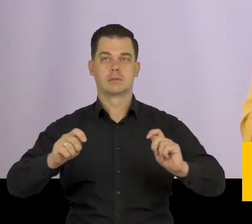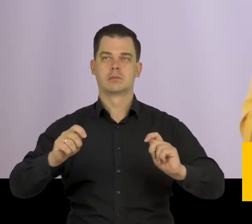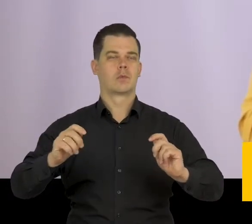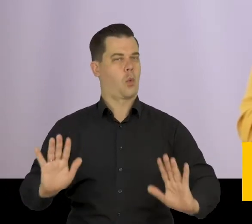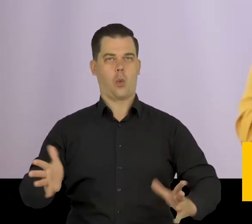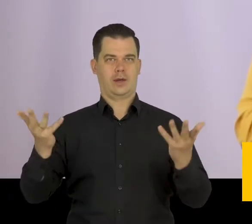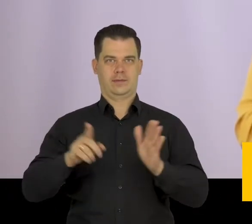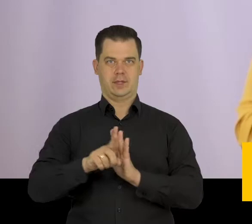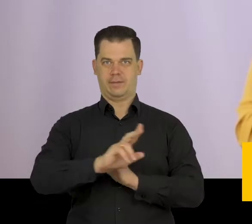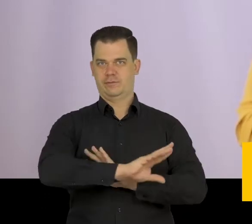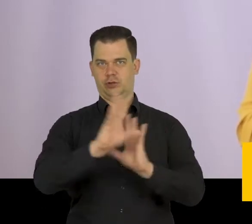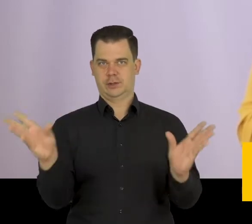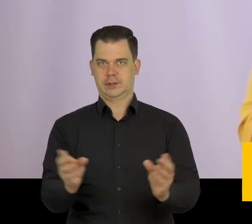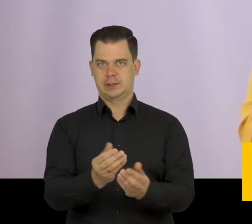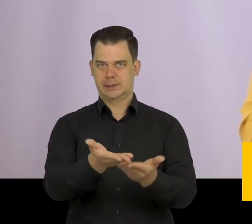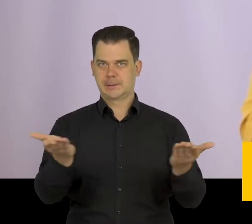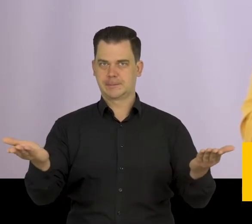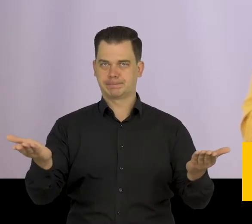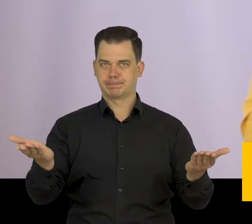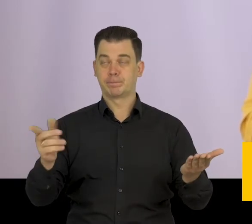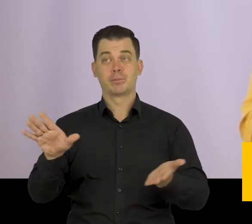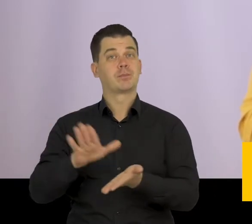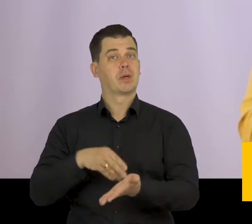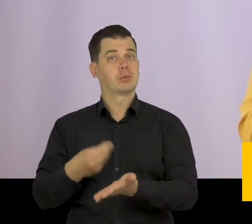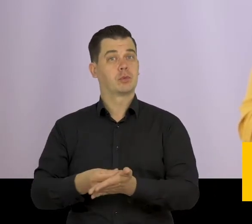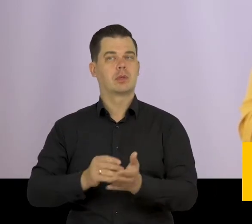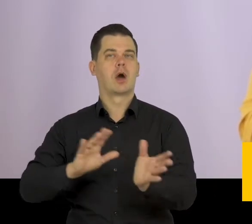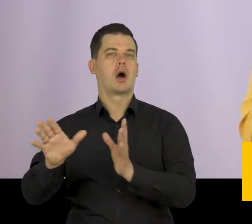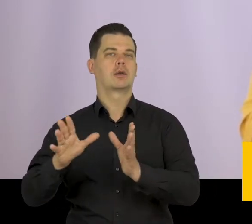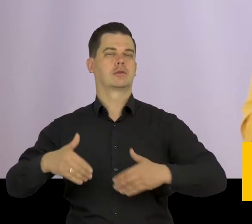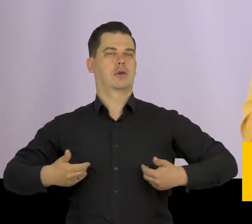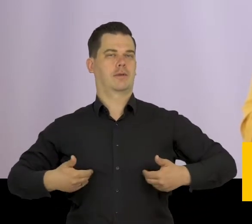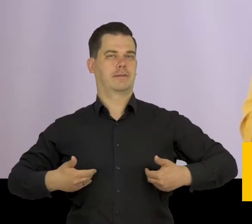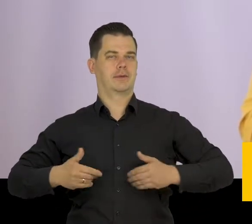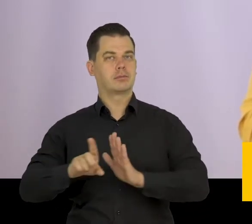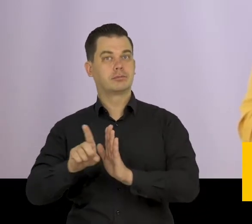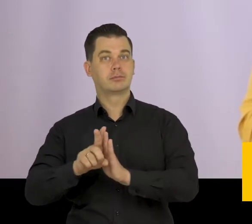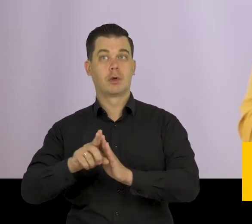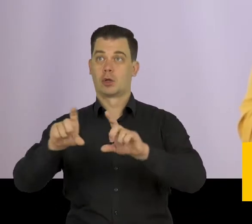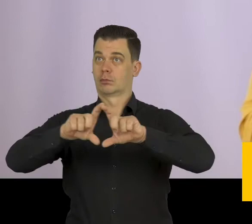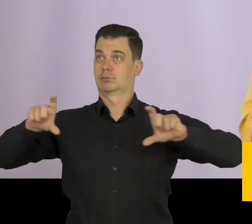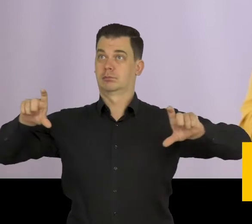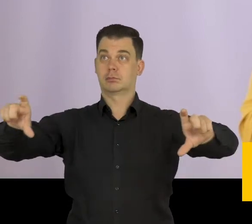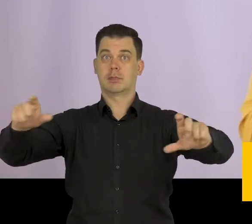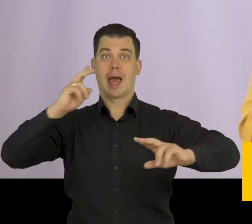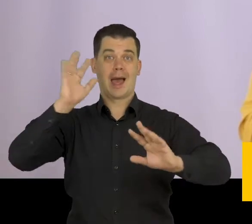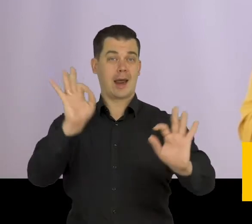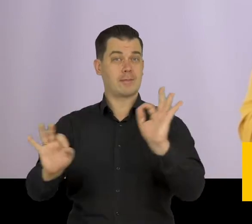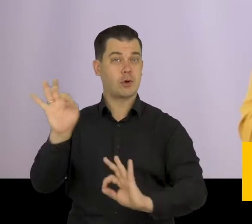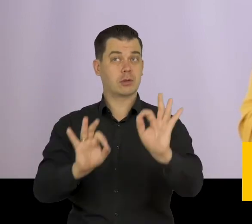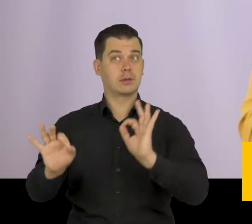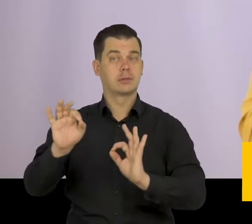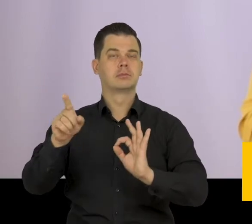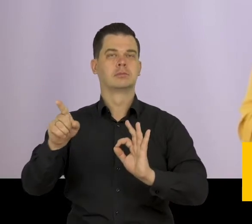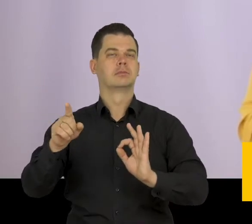były otwarte dla wszystkich. Przykładem są placówki ochrony zdrowia, które remontują swoje budynki według zaleceń